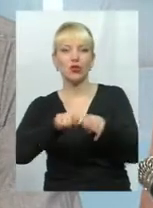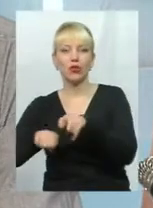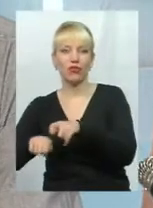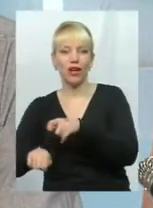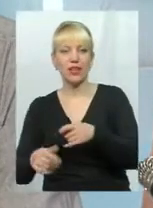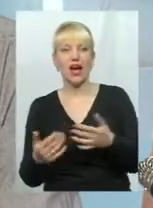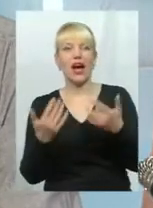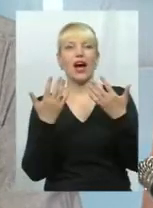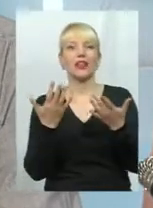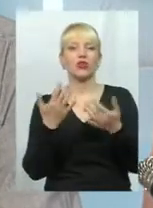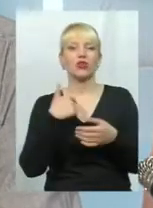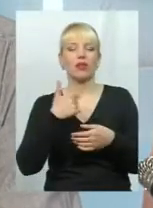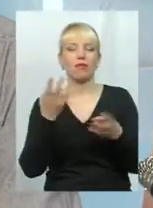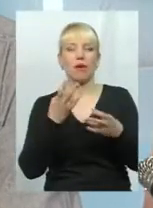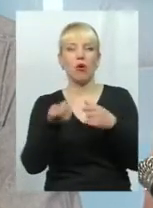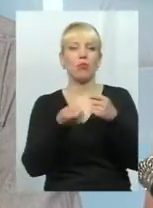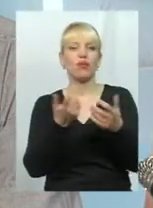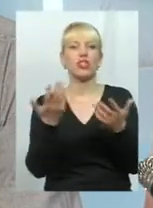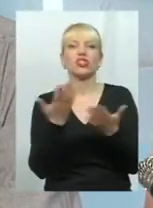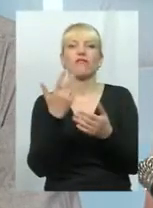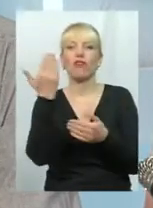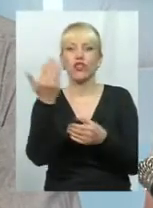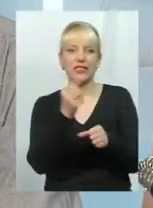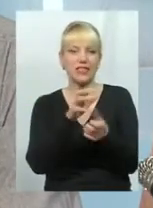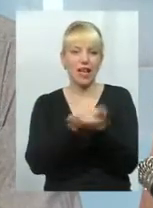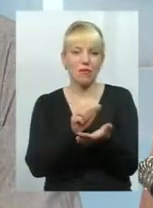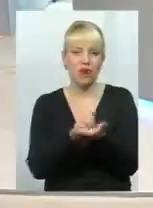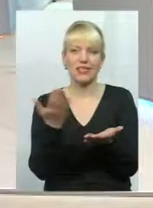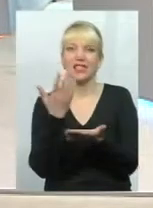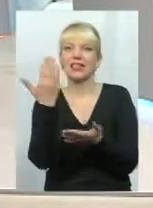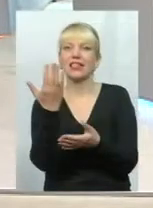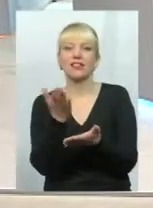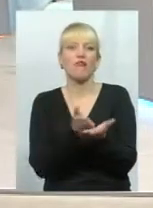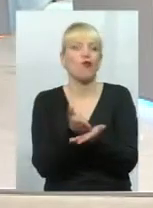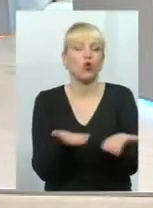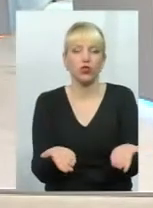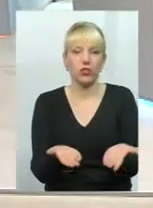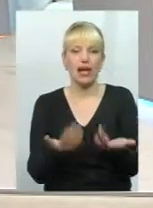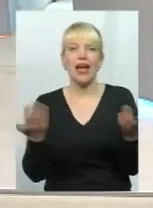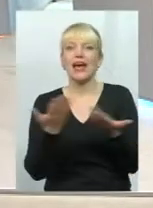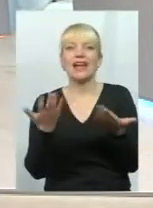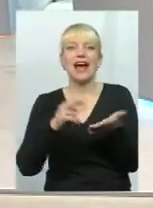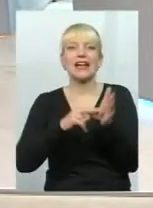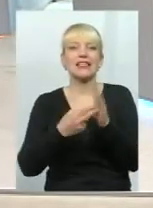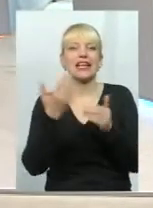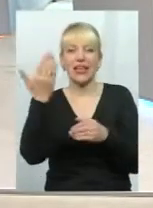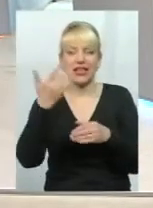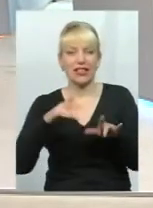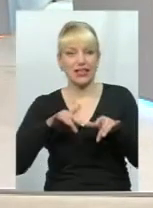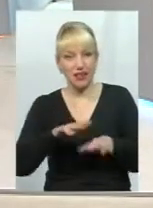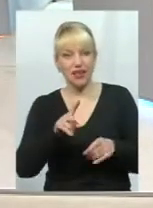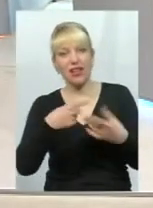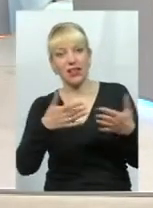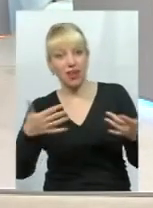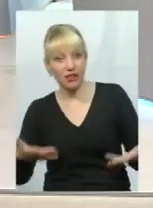для чого нам стільки тих управлінь, чим вони займаються, які їхні функції, зрештою, яка стратегія їхніх дій і так далі,